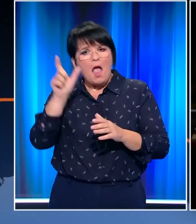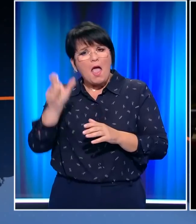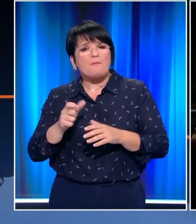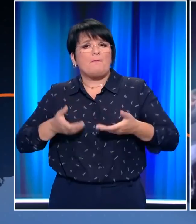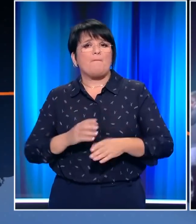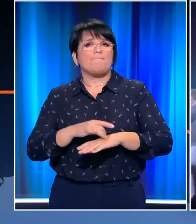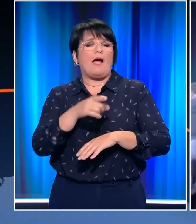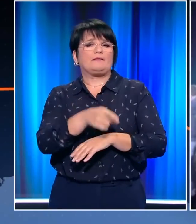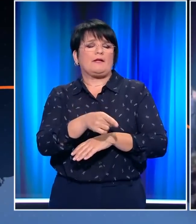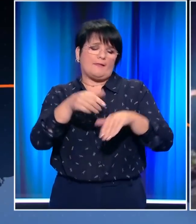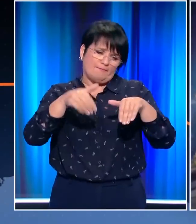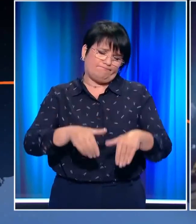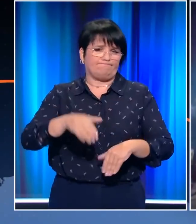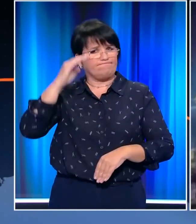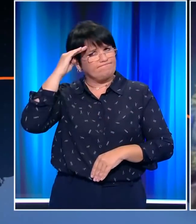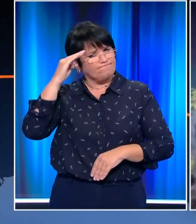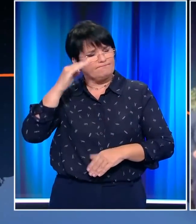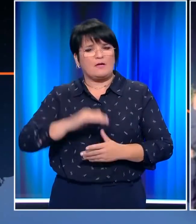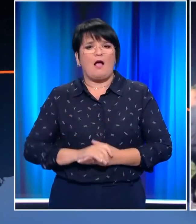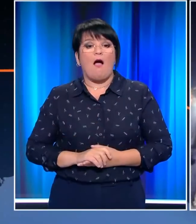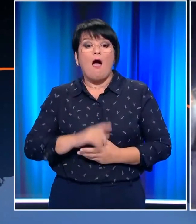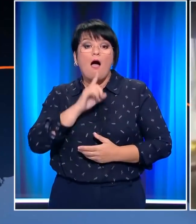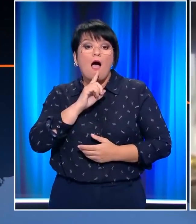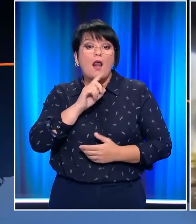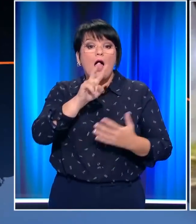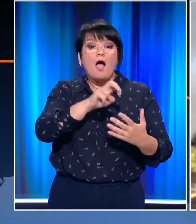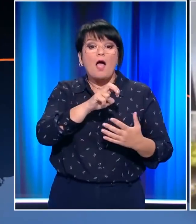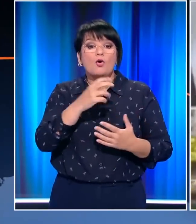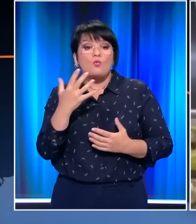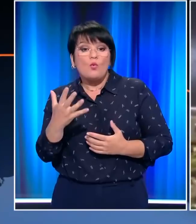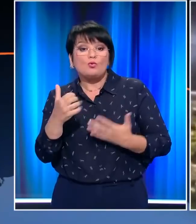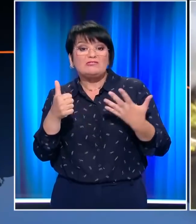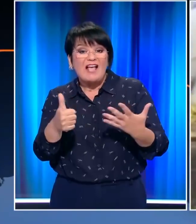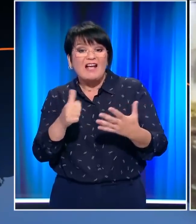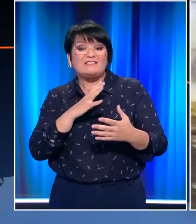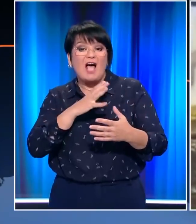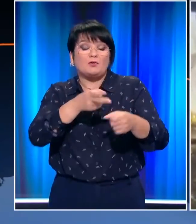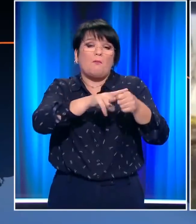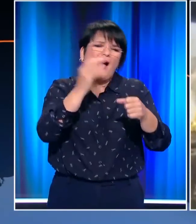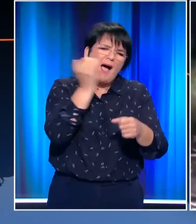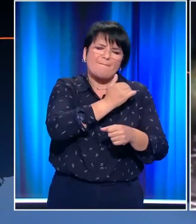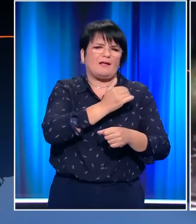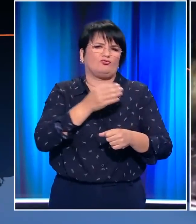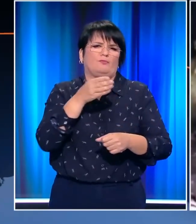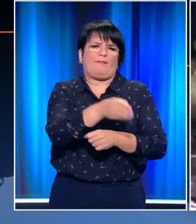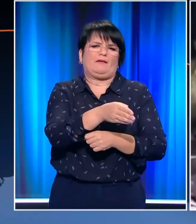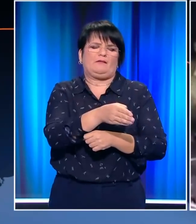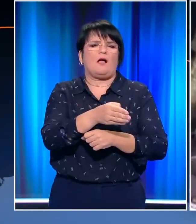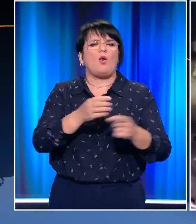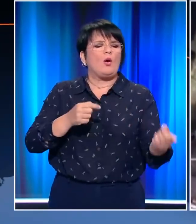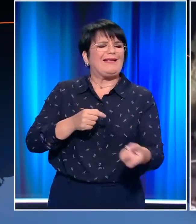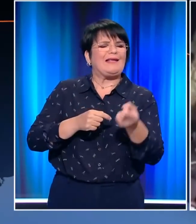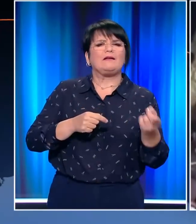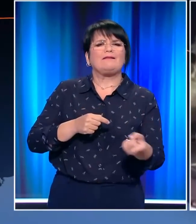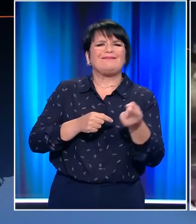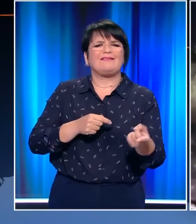οι 25 από τους επιβάτες βρήκαν τραγικό θάνατο από τη συντριβή που σύμφωνα με τις πρώτες πληροφορίες οφείλεται σε βλάβη